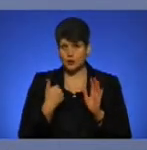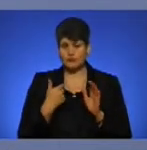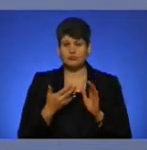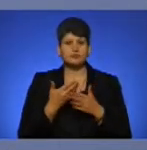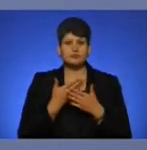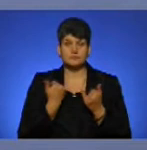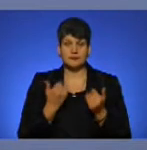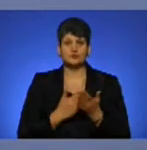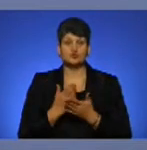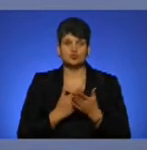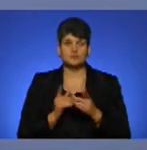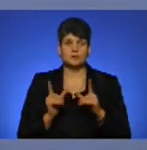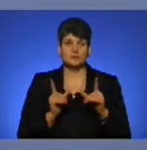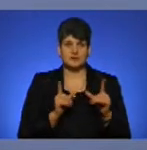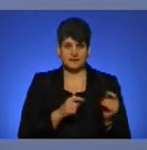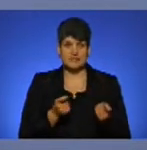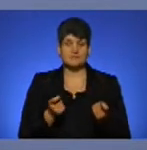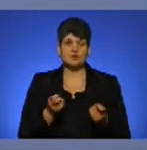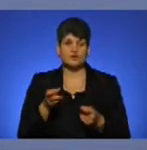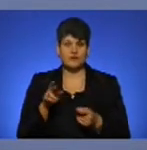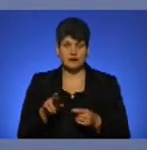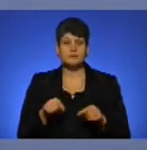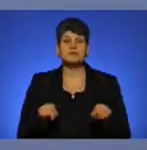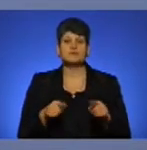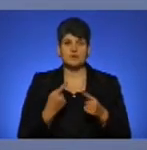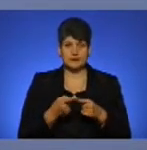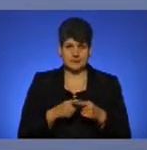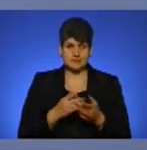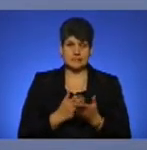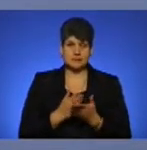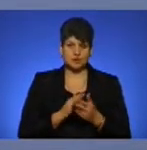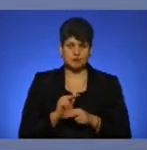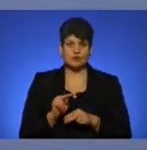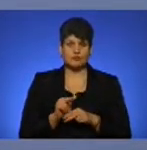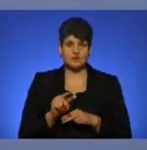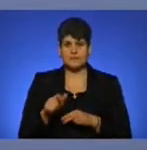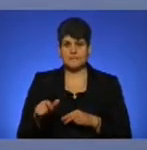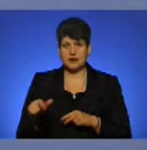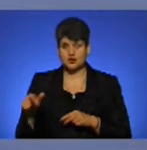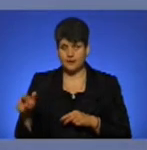перевезень і адміністрування. Ми створили ці служби, провчили персонал.